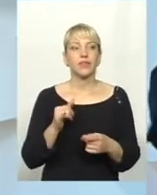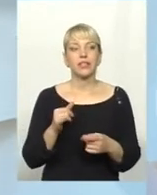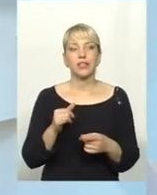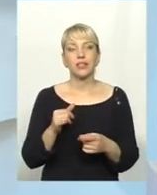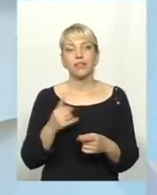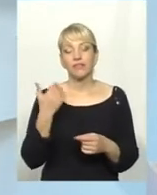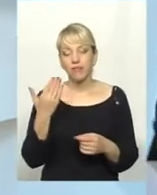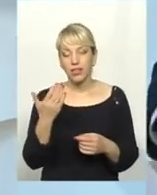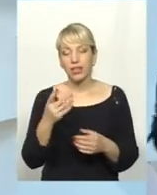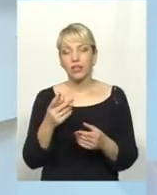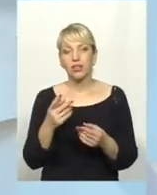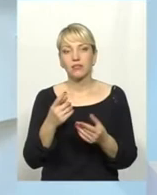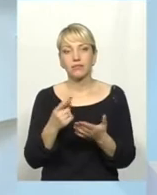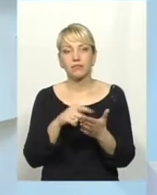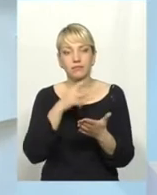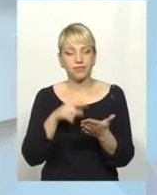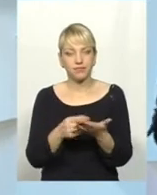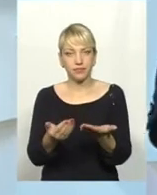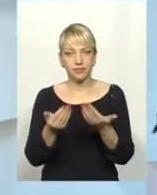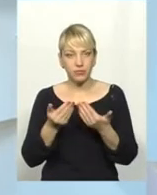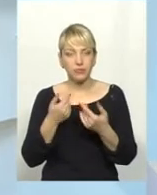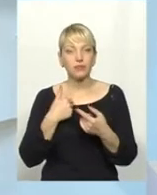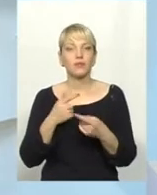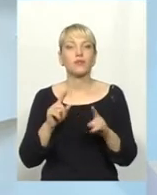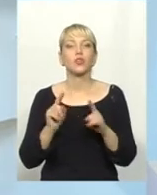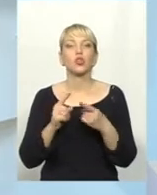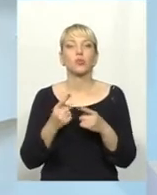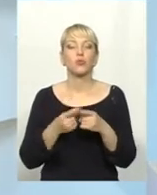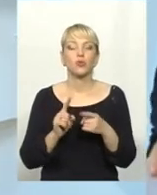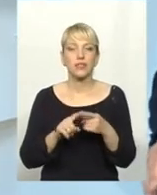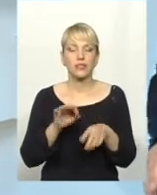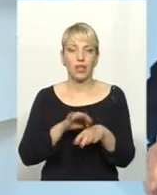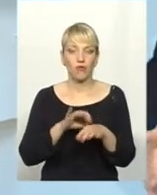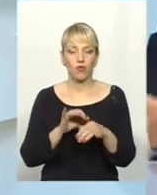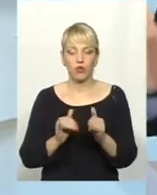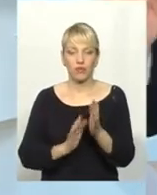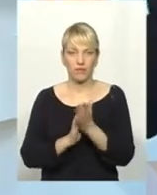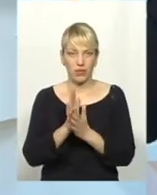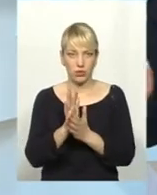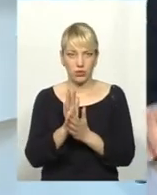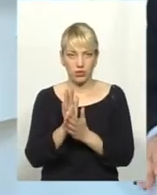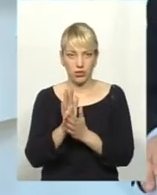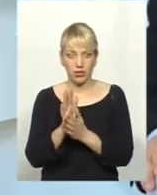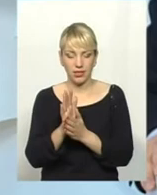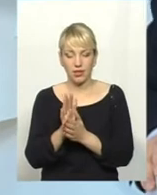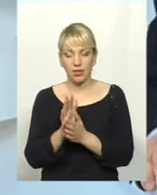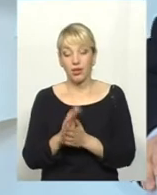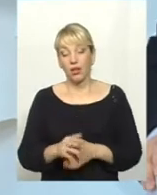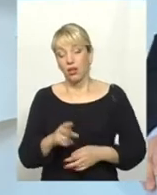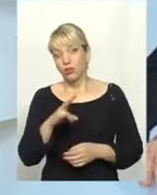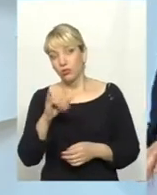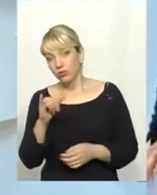підняли цікаве питання, що ж це за чинники, чому ці захворювання виросли. Ну, виросли чи не виросли, це велике питання. Я